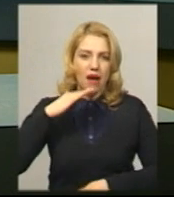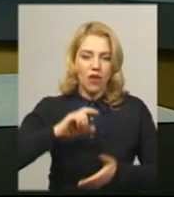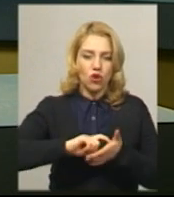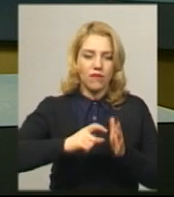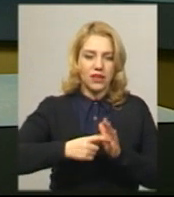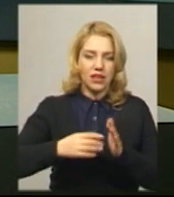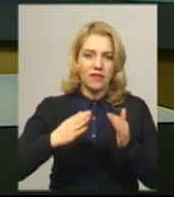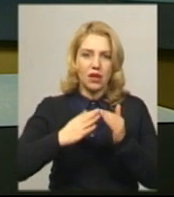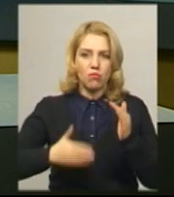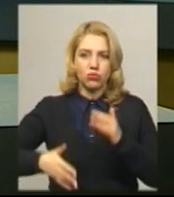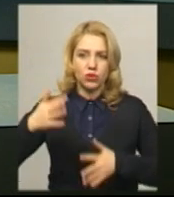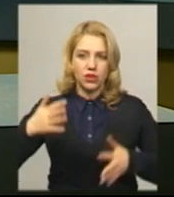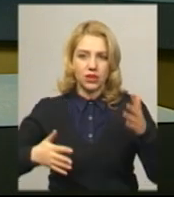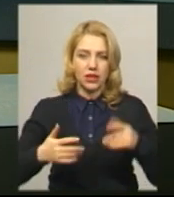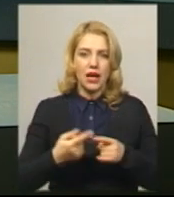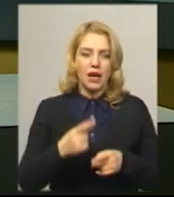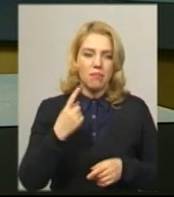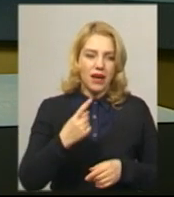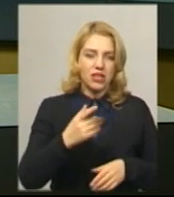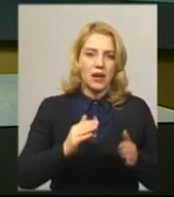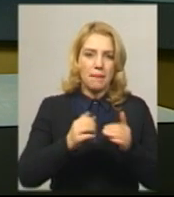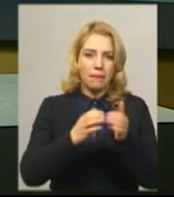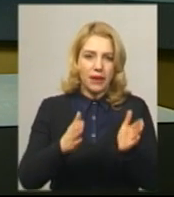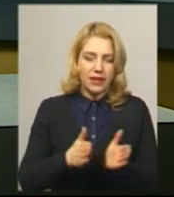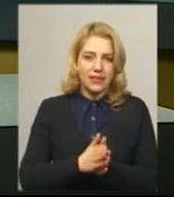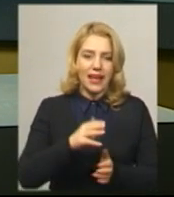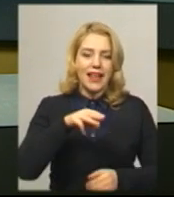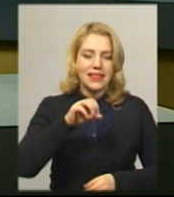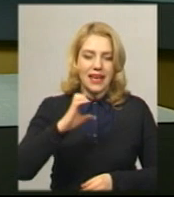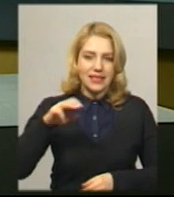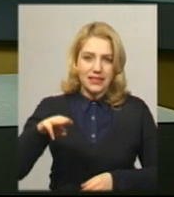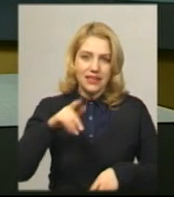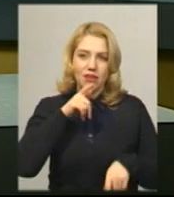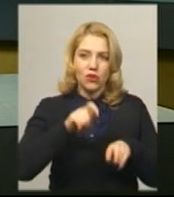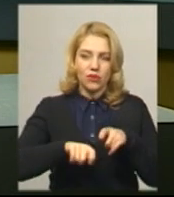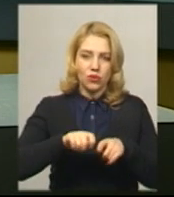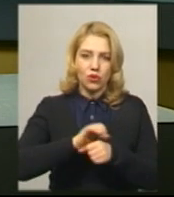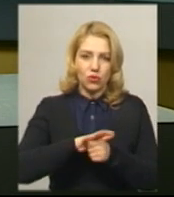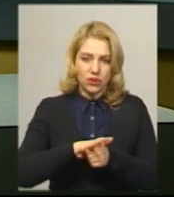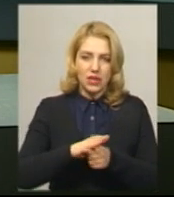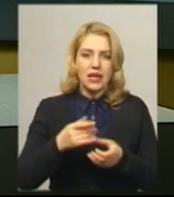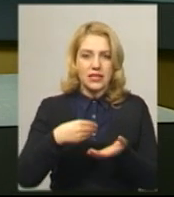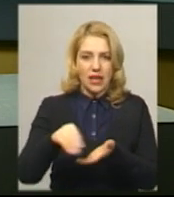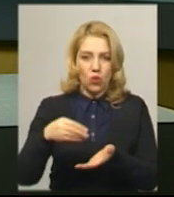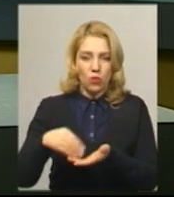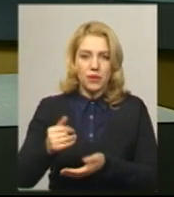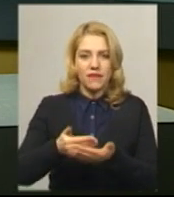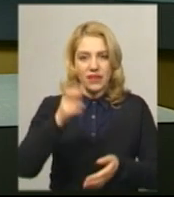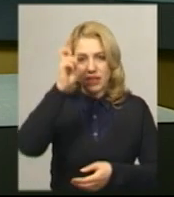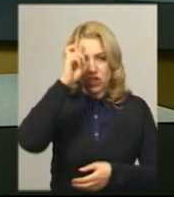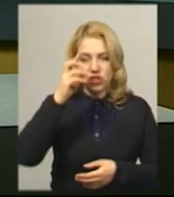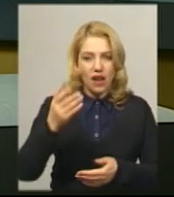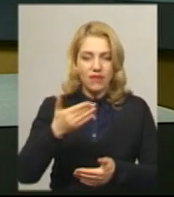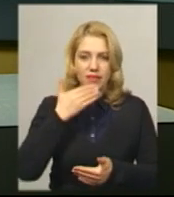перша партія експрес-тестів закуплена за кошт міста для інфекційної лікарні. Тести від держави досі не надійшли. З міського бюджету додатково